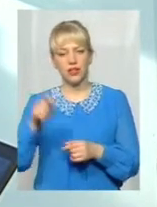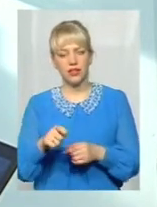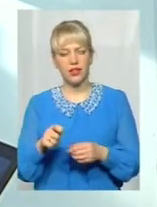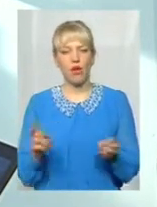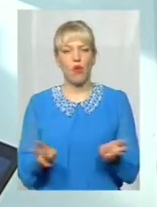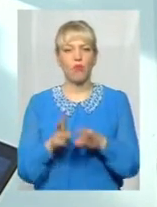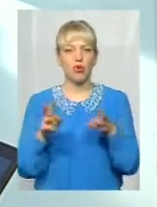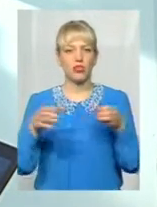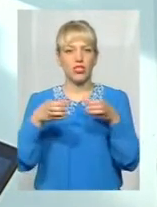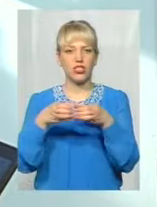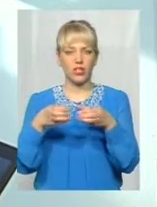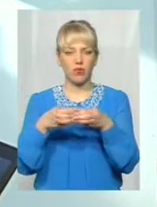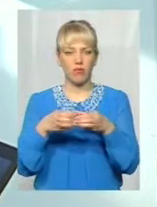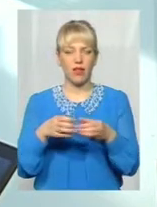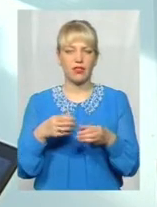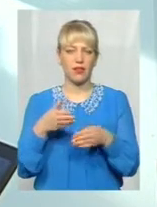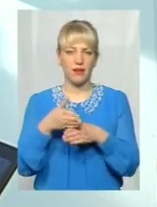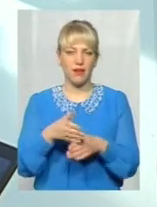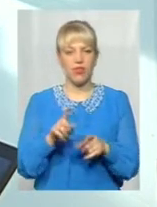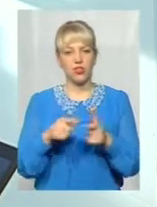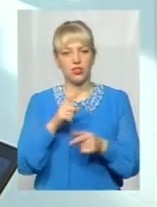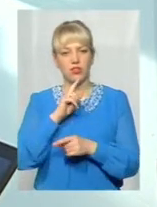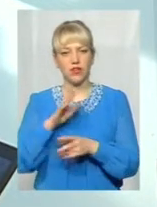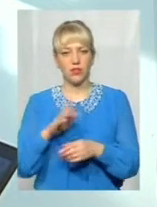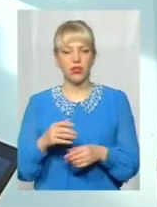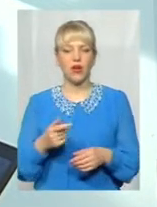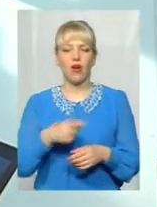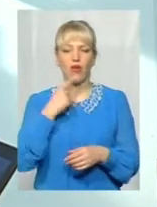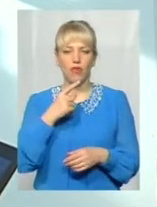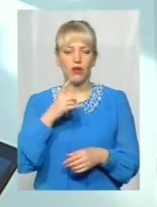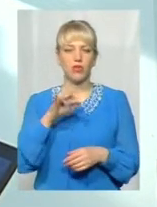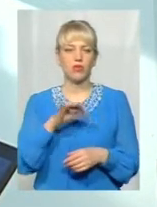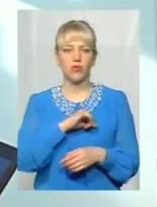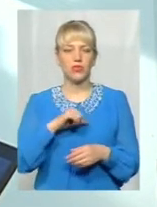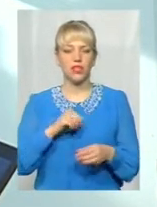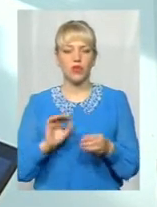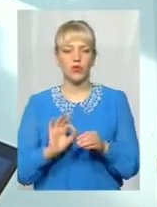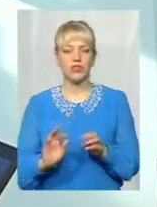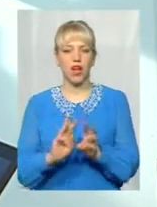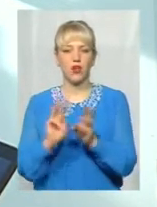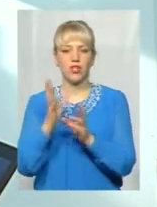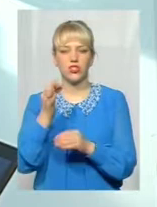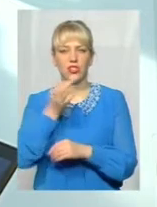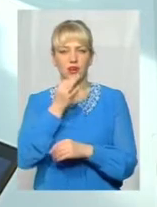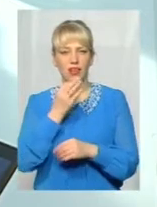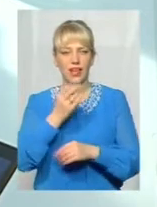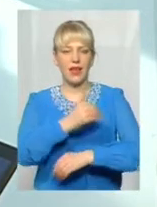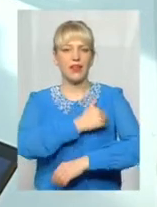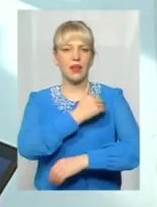говорити про самозаймання ще рано, тому що температура повітря ще не настільки висока, щоб